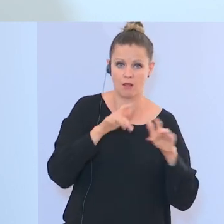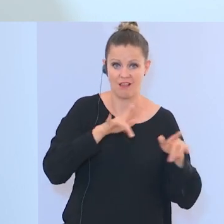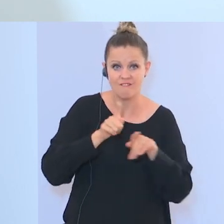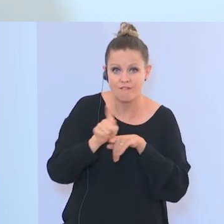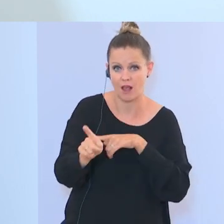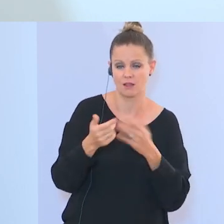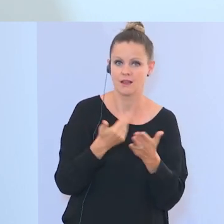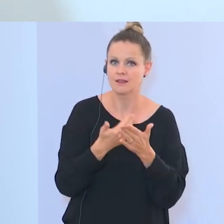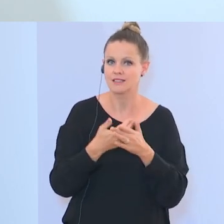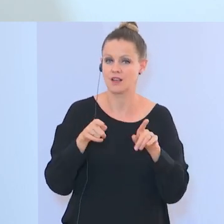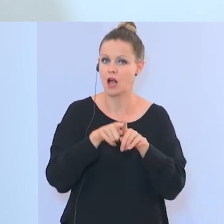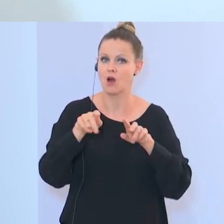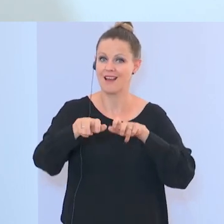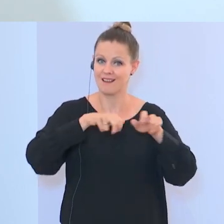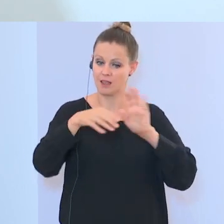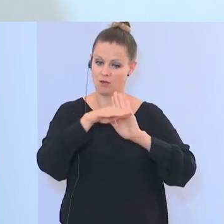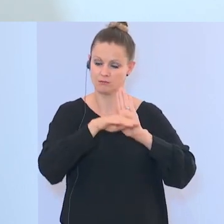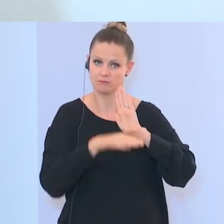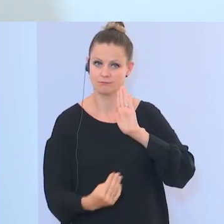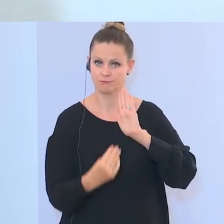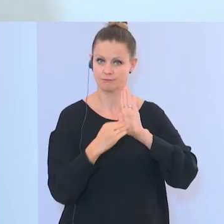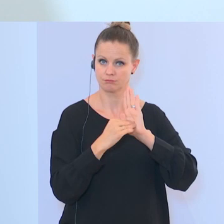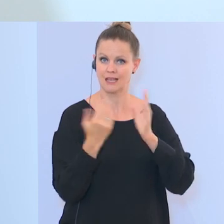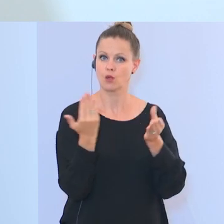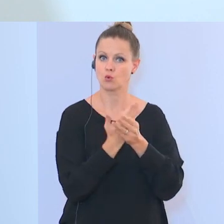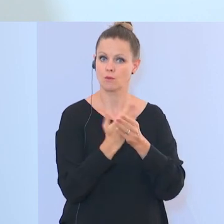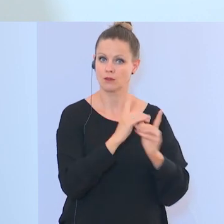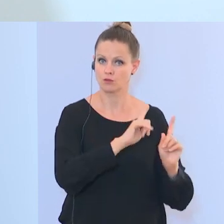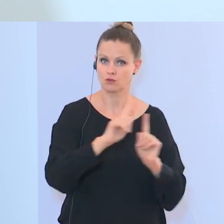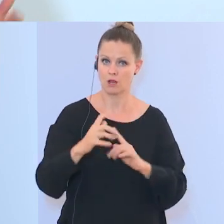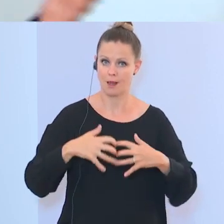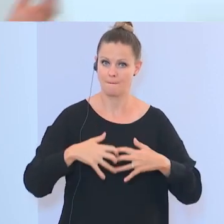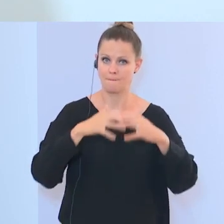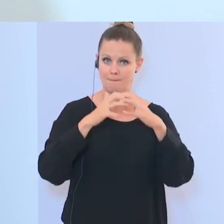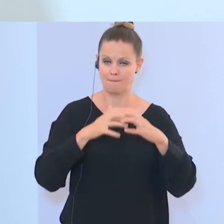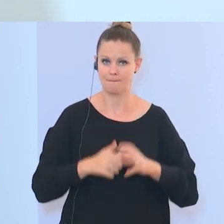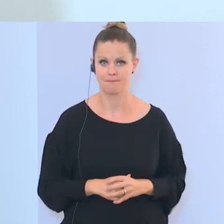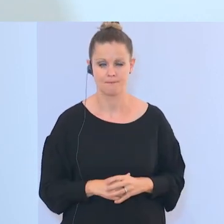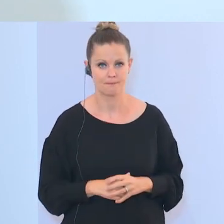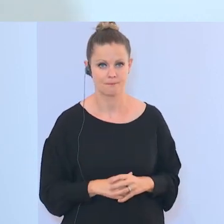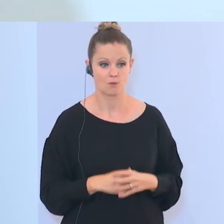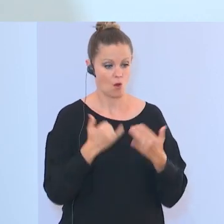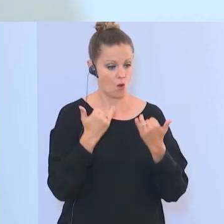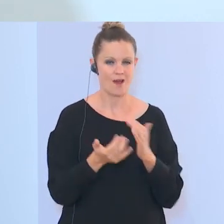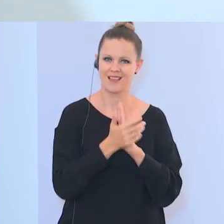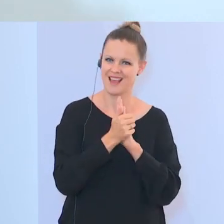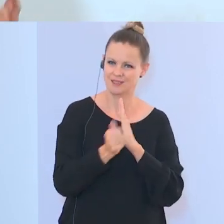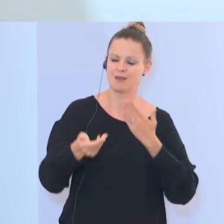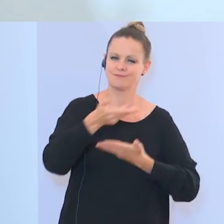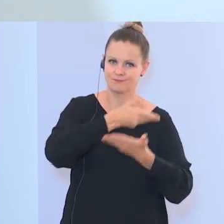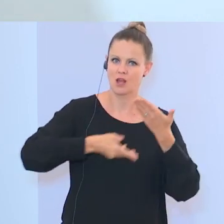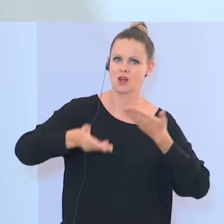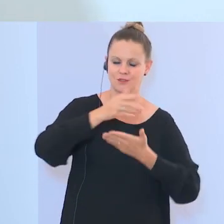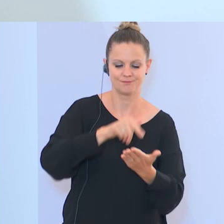die wir auch im Regierungsprogramm verankert haben, die Dokumentationsstelle einzurichten. Auch heute der Expertenaustausch hat gezeigt, dass